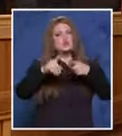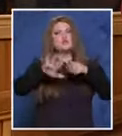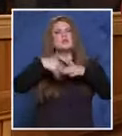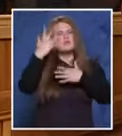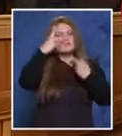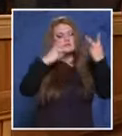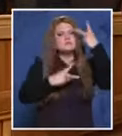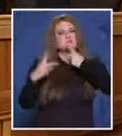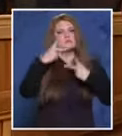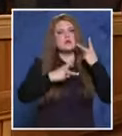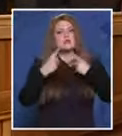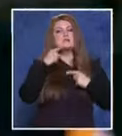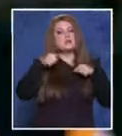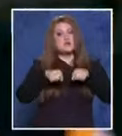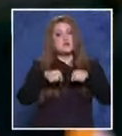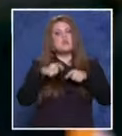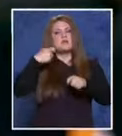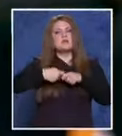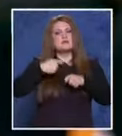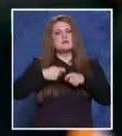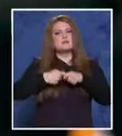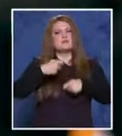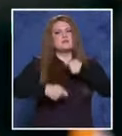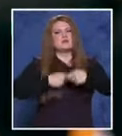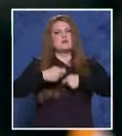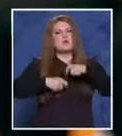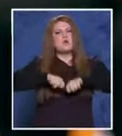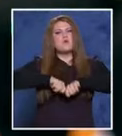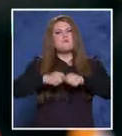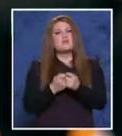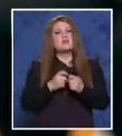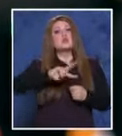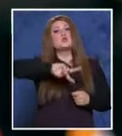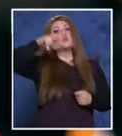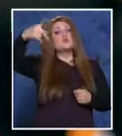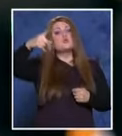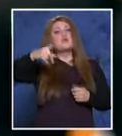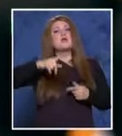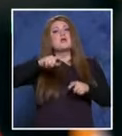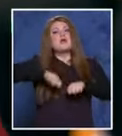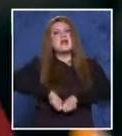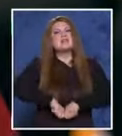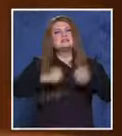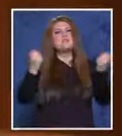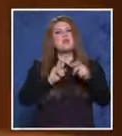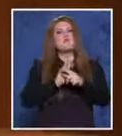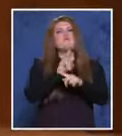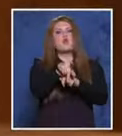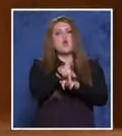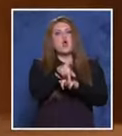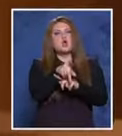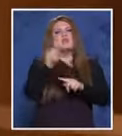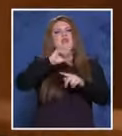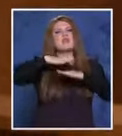са се сговорили за това, извършили омишлени действия по уврежане на чужда движима вещ, разбили входната към